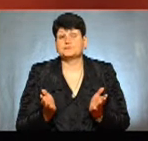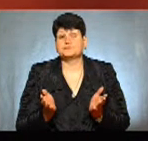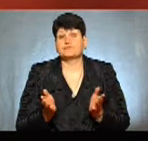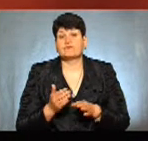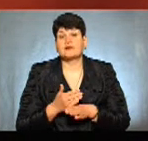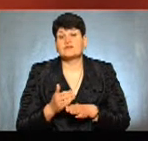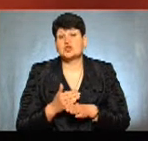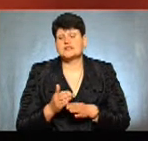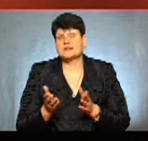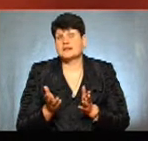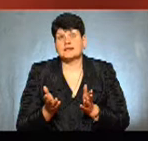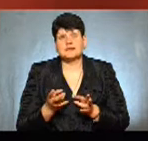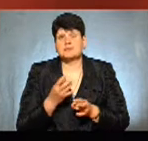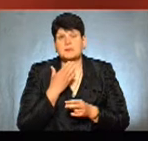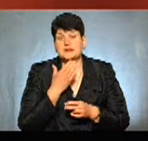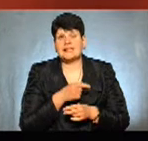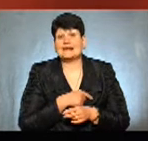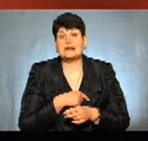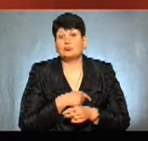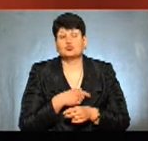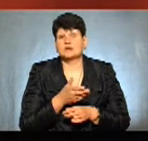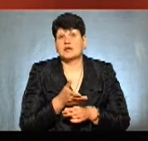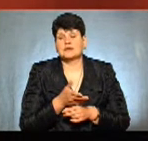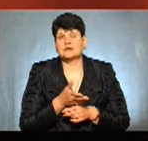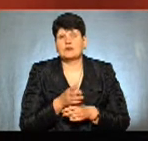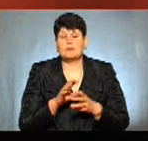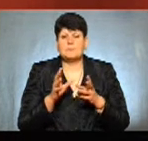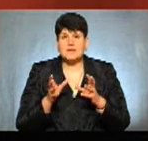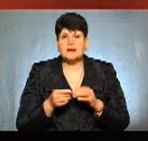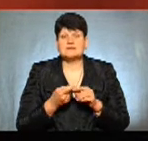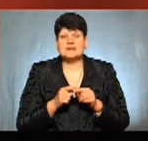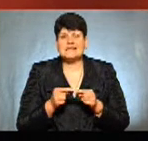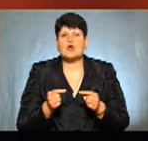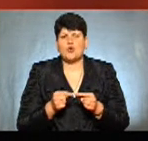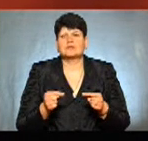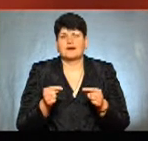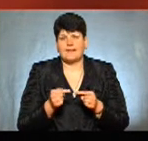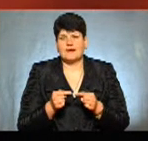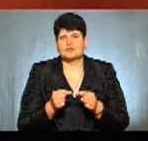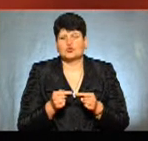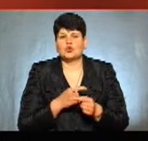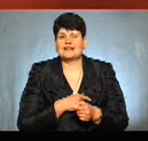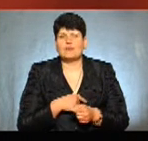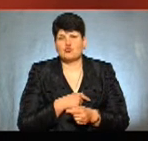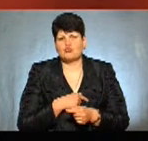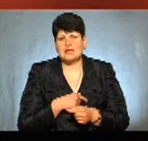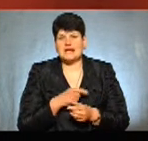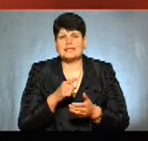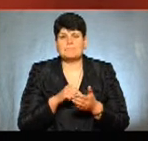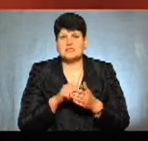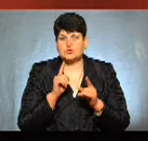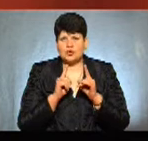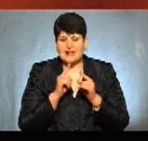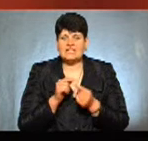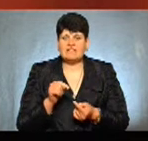частині, ну, то треба питати депутатів, в принципі, це вже конкретно депутати міської ради